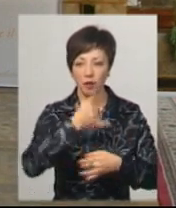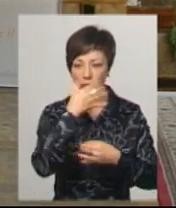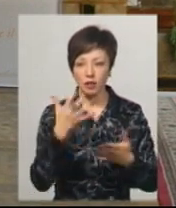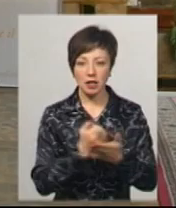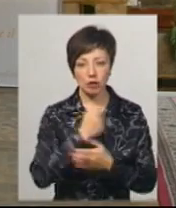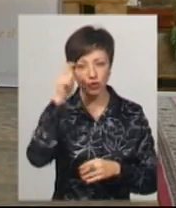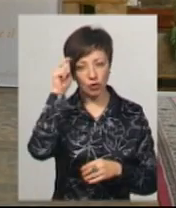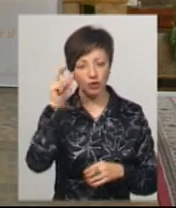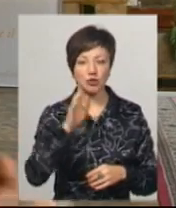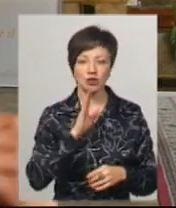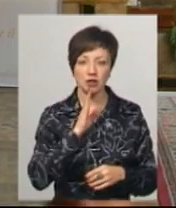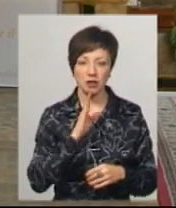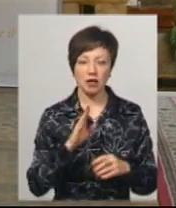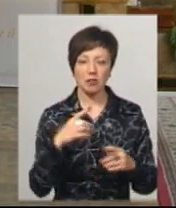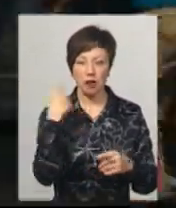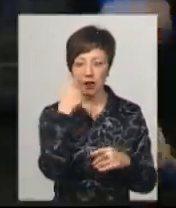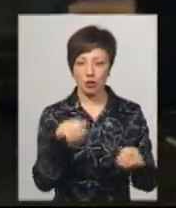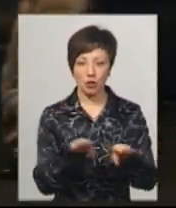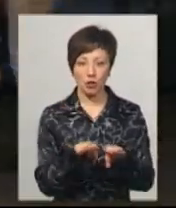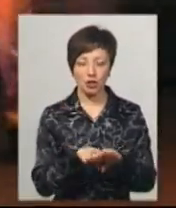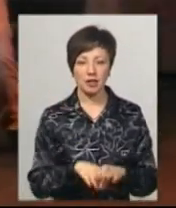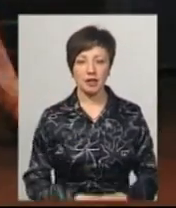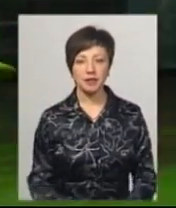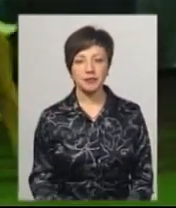знайти чоловіка і жінку, які було б однакові.